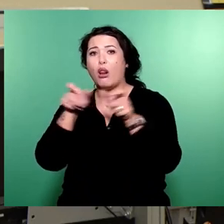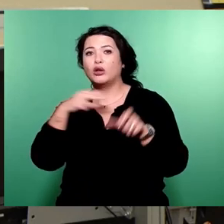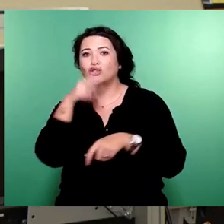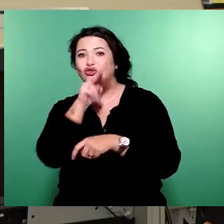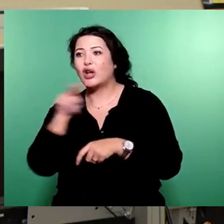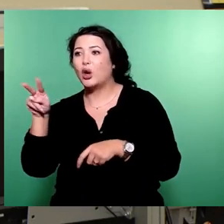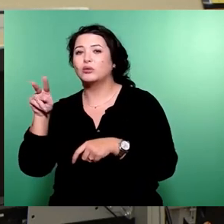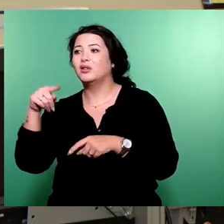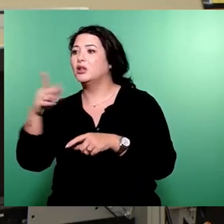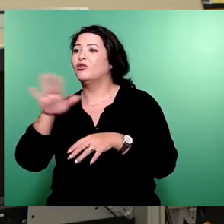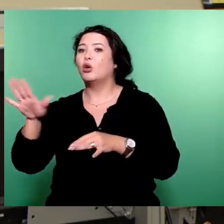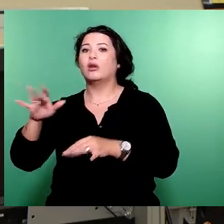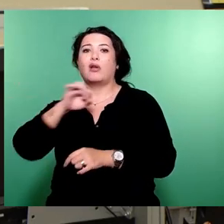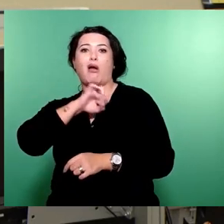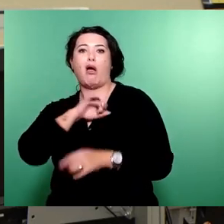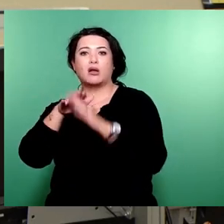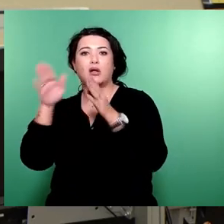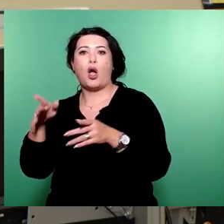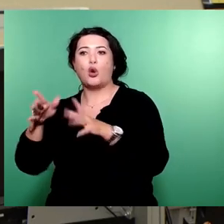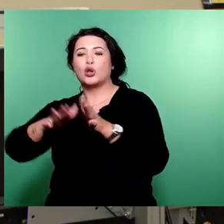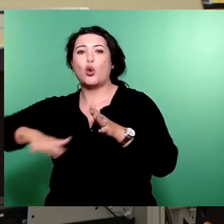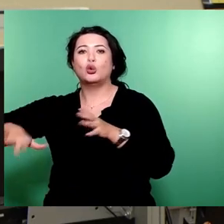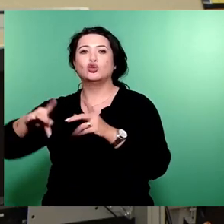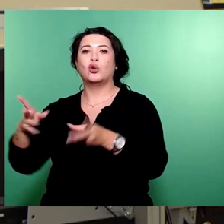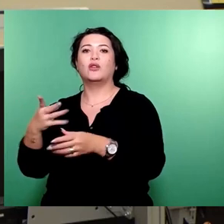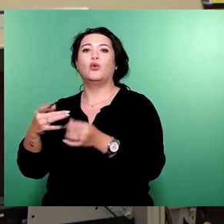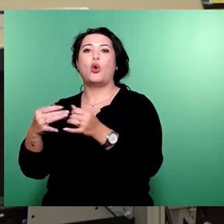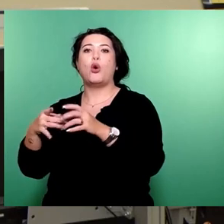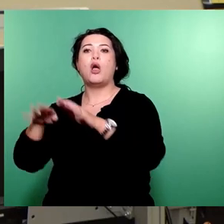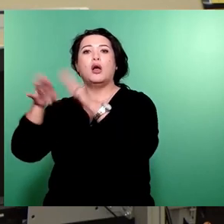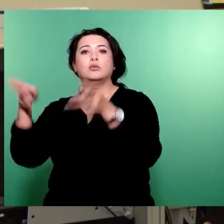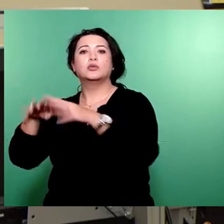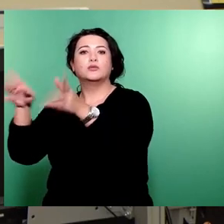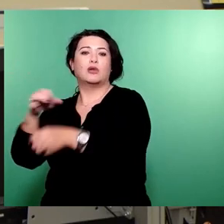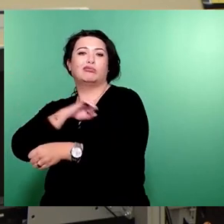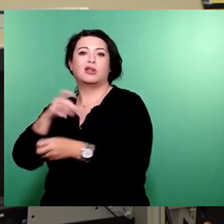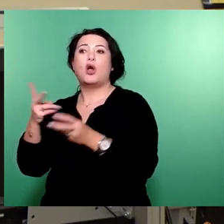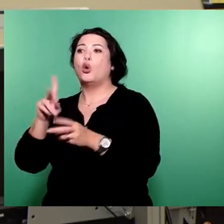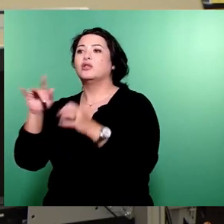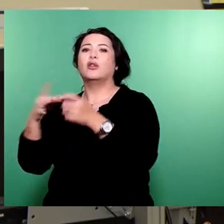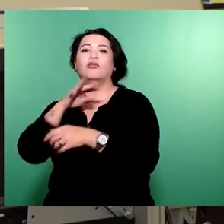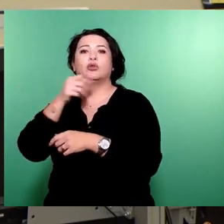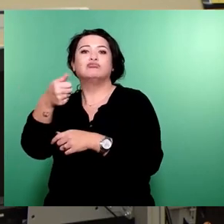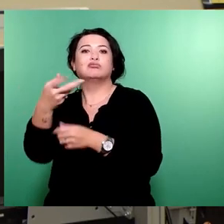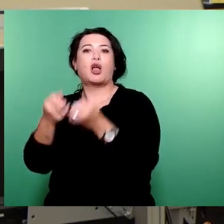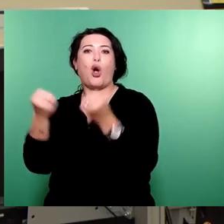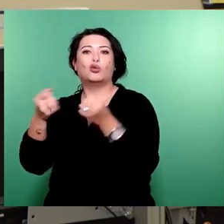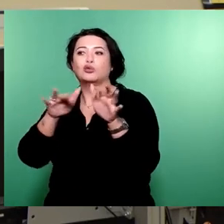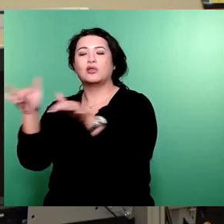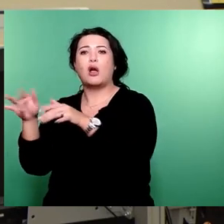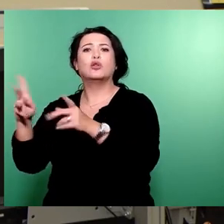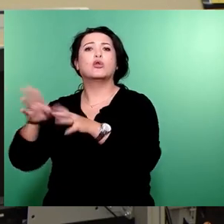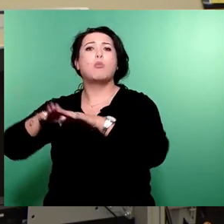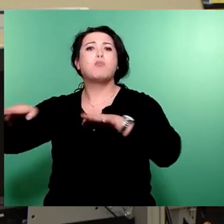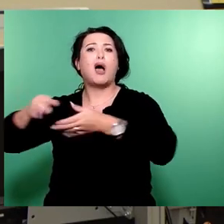Grundstücke haben, die eigene Häuser haben, Immobilienbesitzer sind, auf ihren eigenen Liegenschaften parken, beziehungsweise auch vorher im Haus, wo überhaupt gar kein Parkdruck da ist und wo